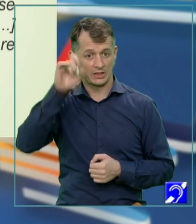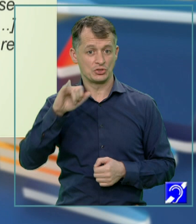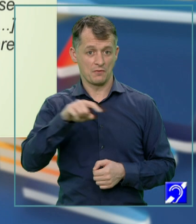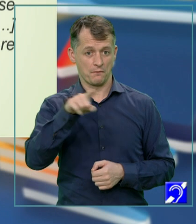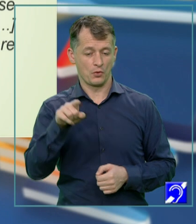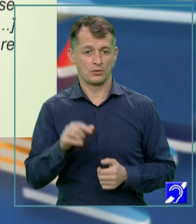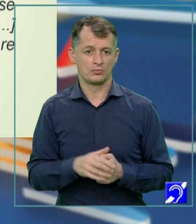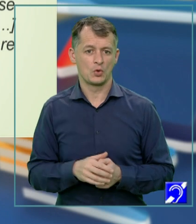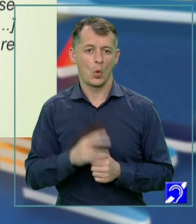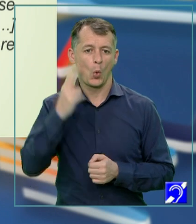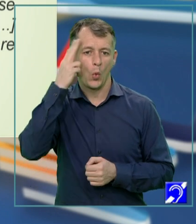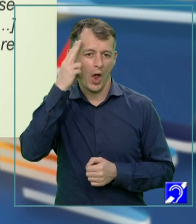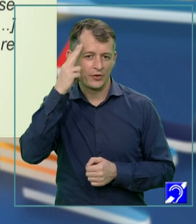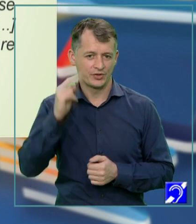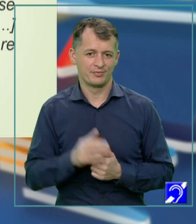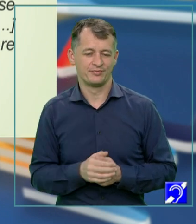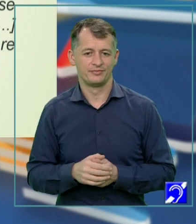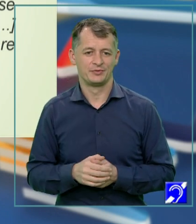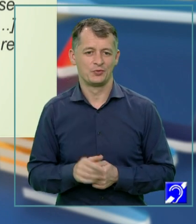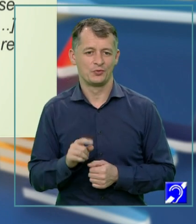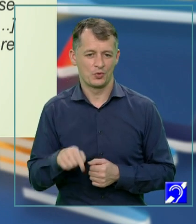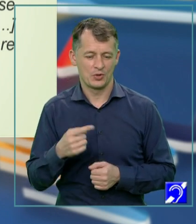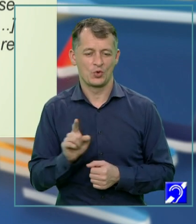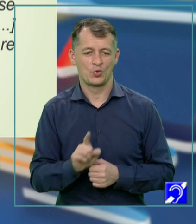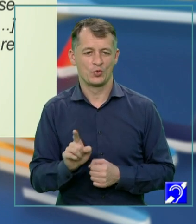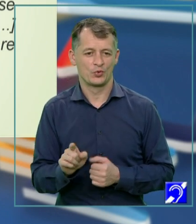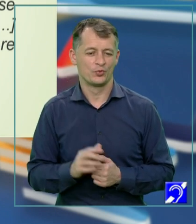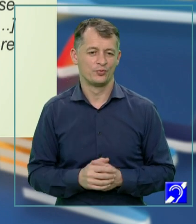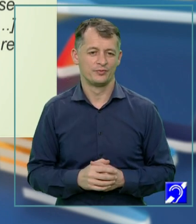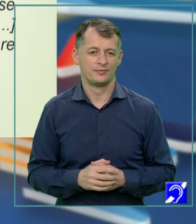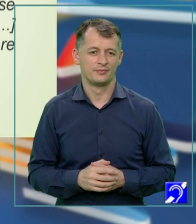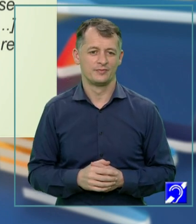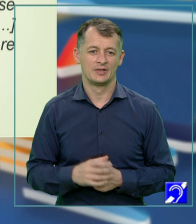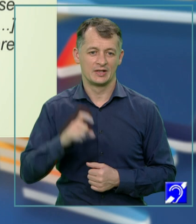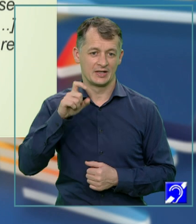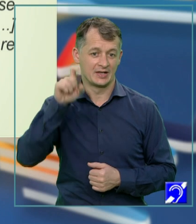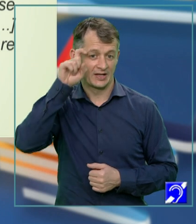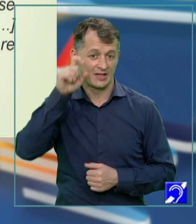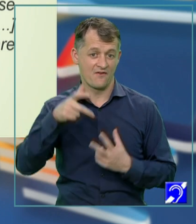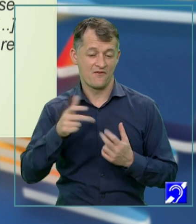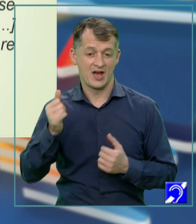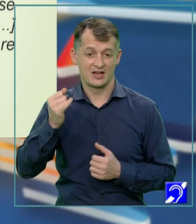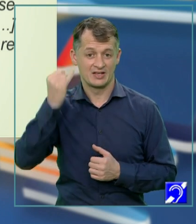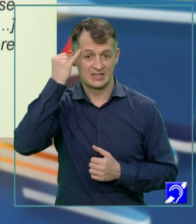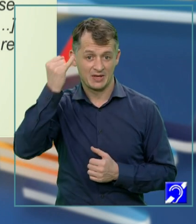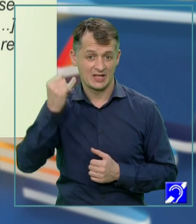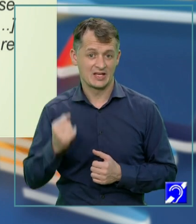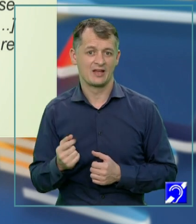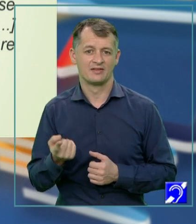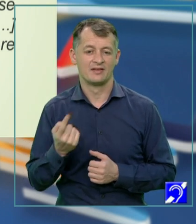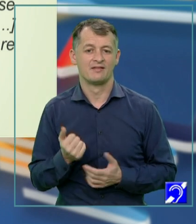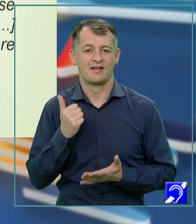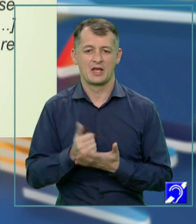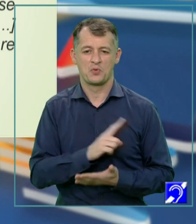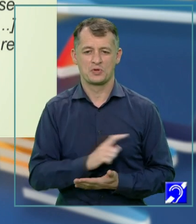cunoaștem următorul lucru despre textul literar în general. Cred că fără inspirația din realitate nici nu